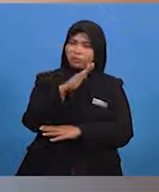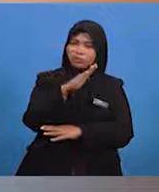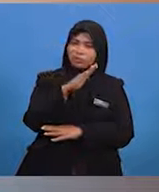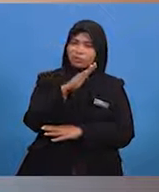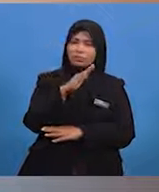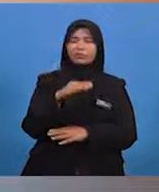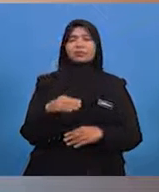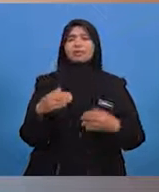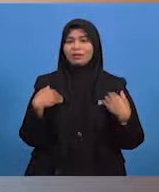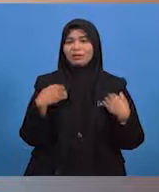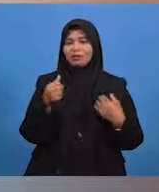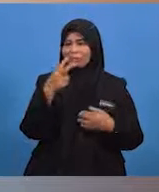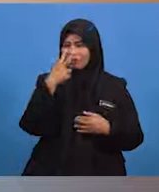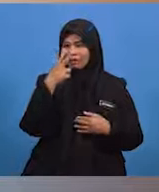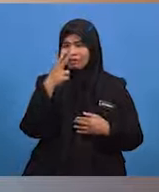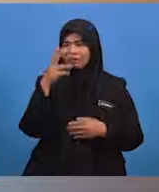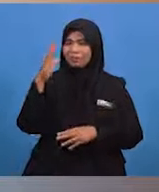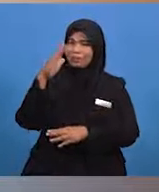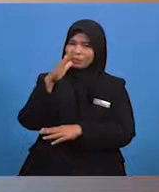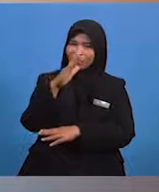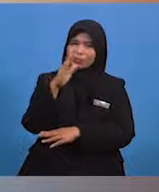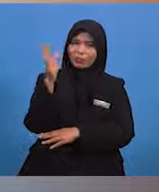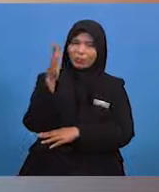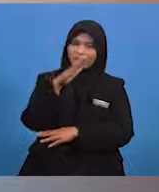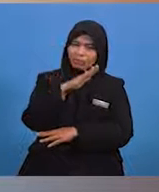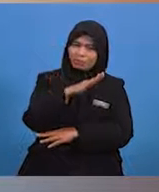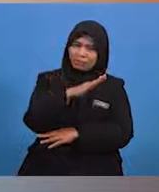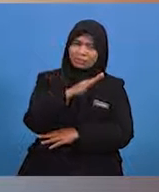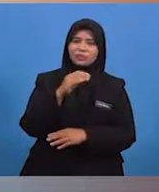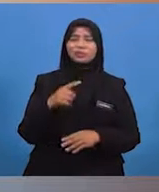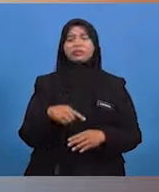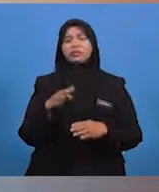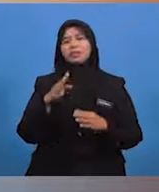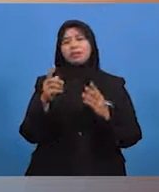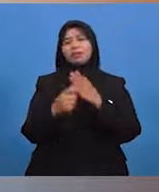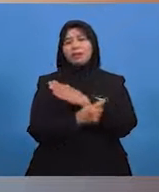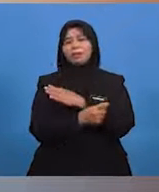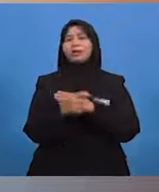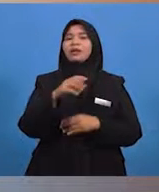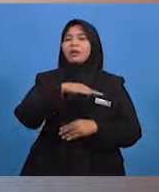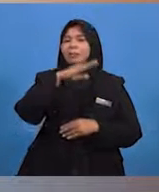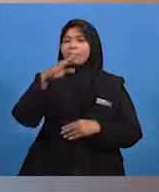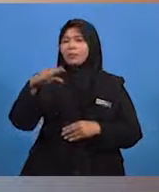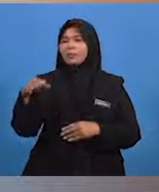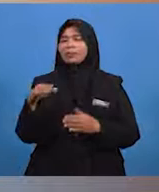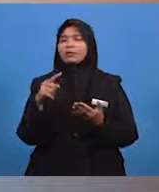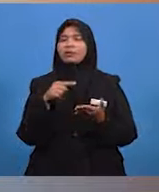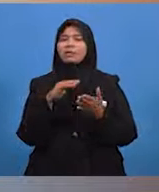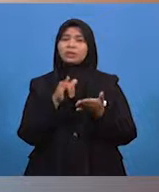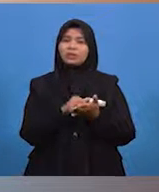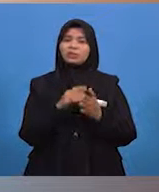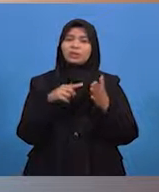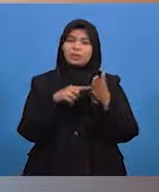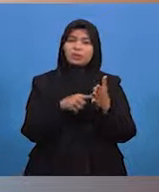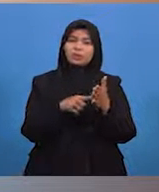tiang atau pagar yang condong di cerun bukit? Ha, itulah bukti kesotan tanah telah berlaku.